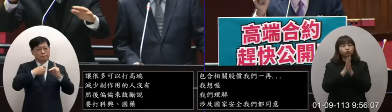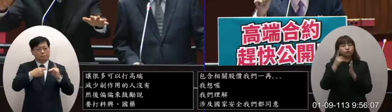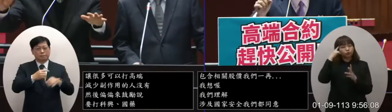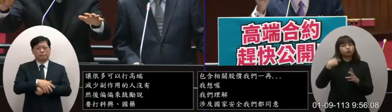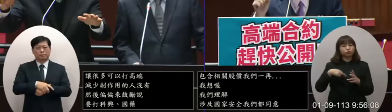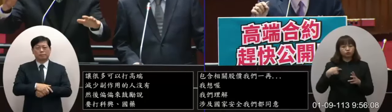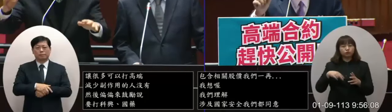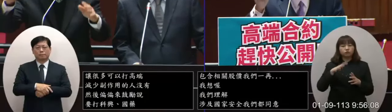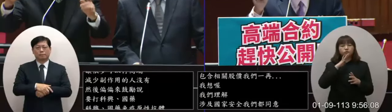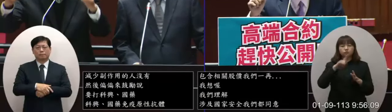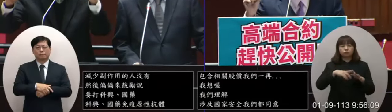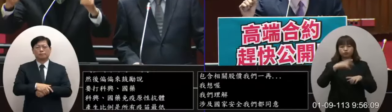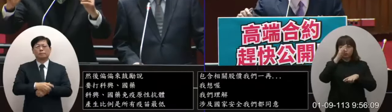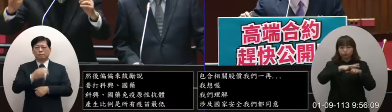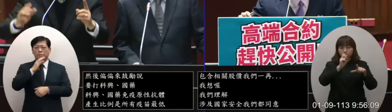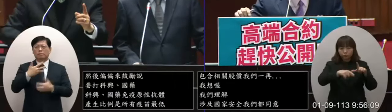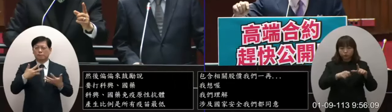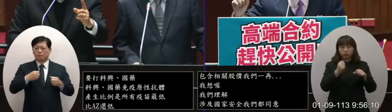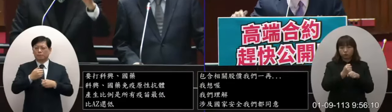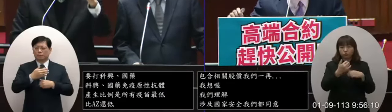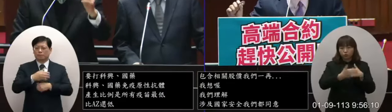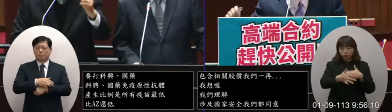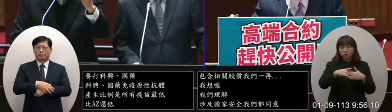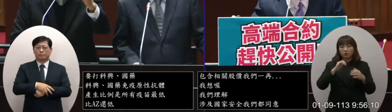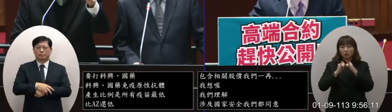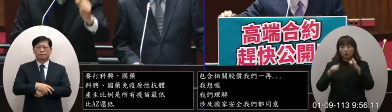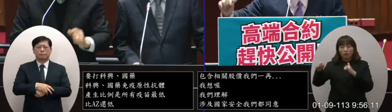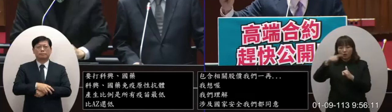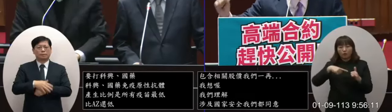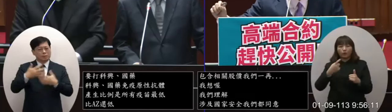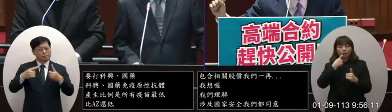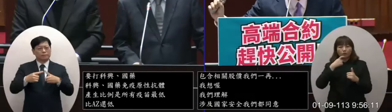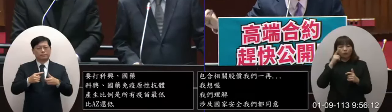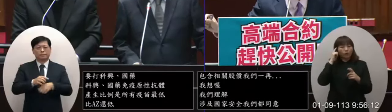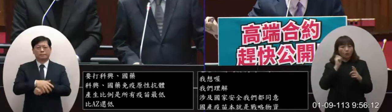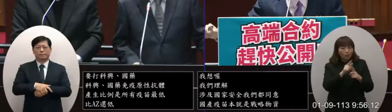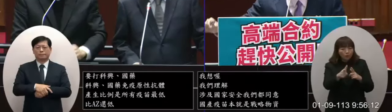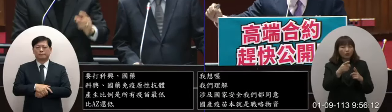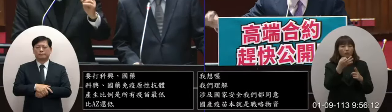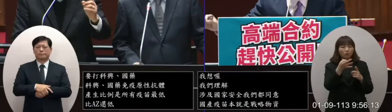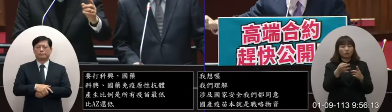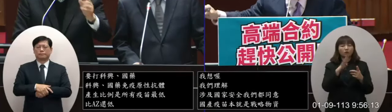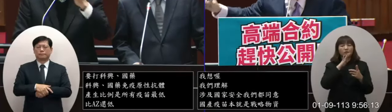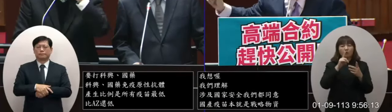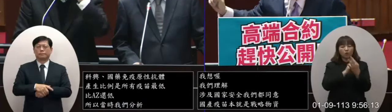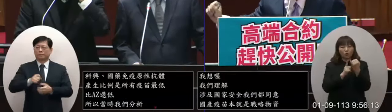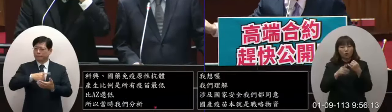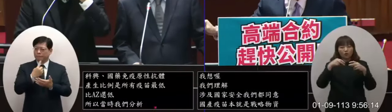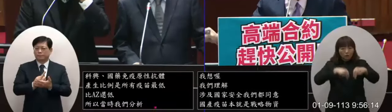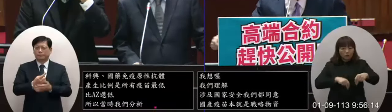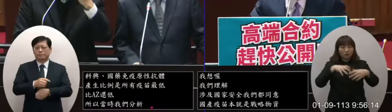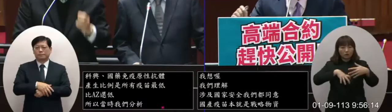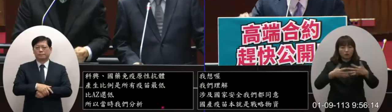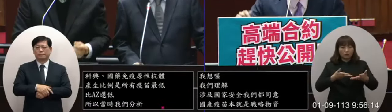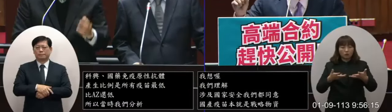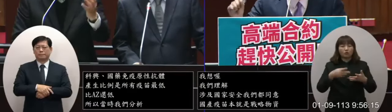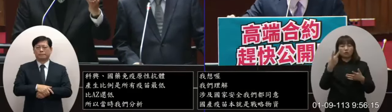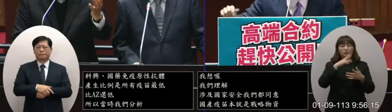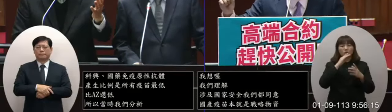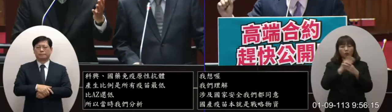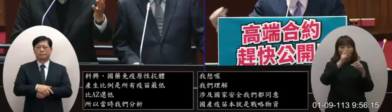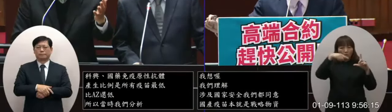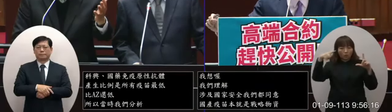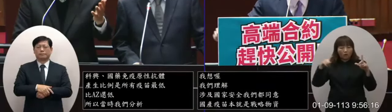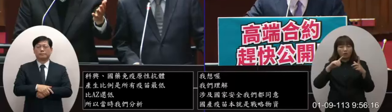理解但是高端整個的過程國人的疑慮採購的金額相關合約的內容甚至